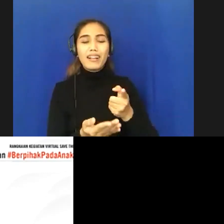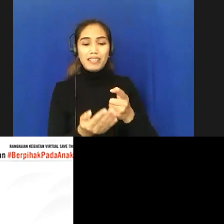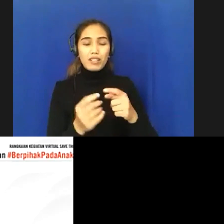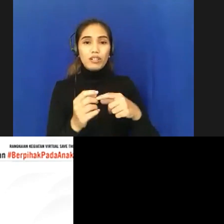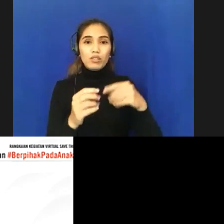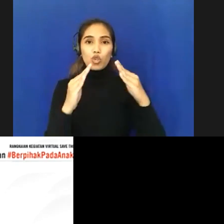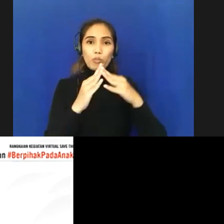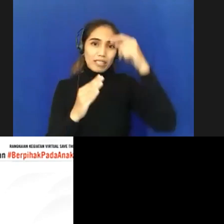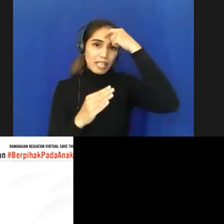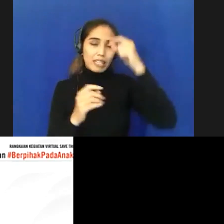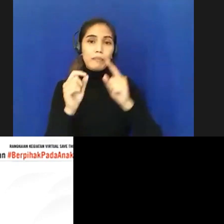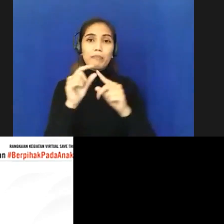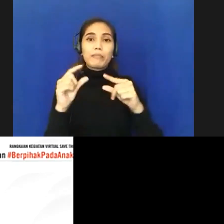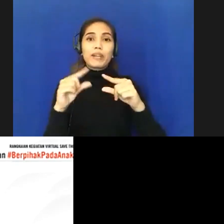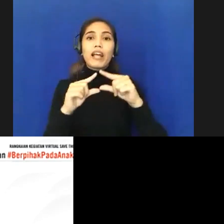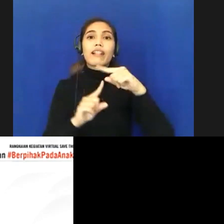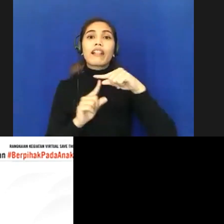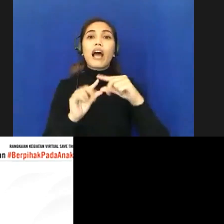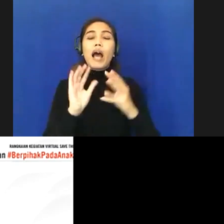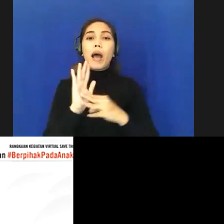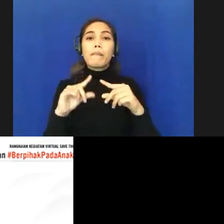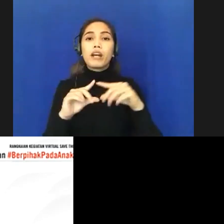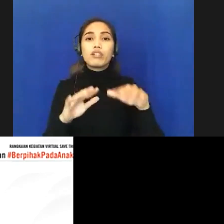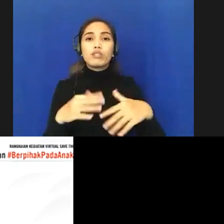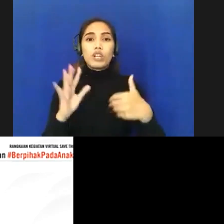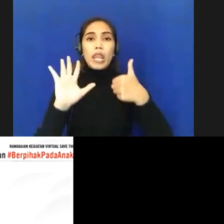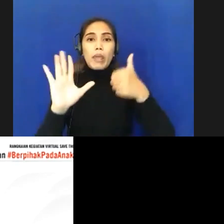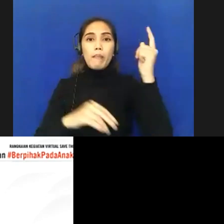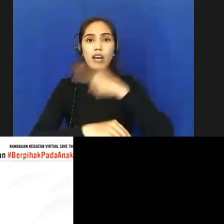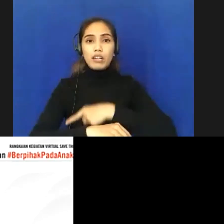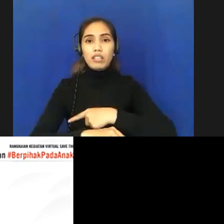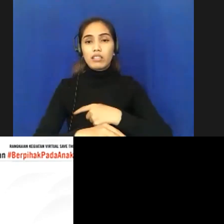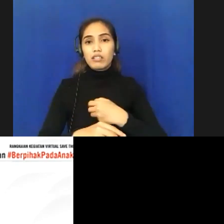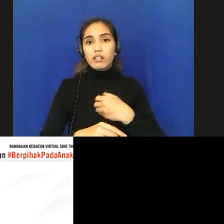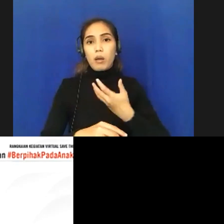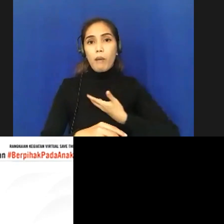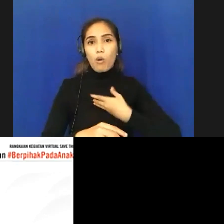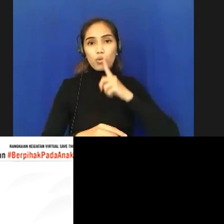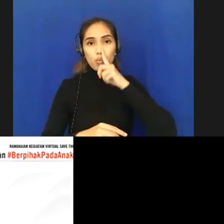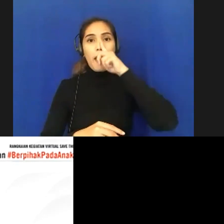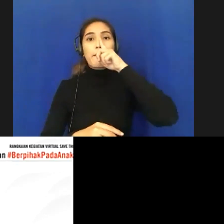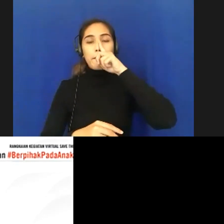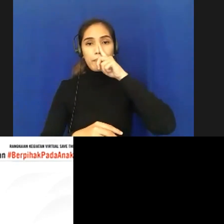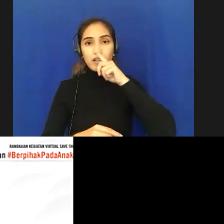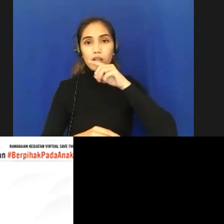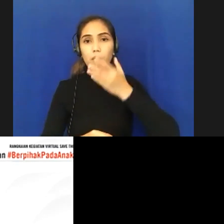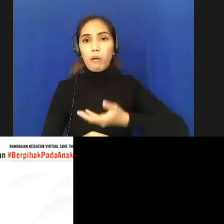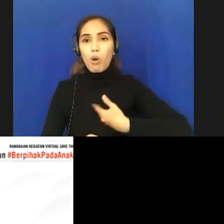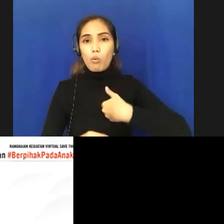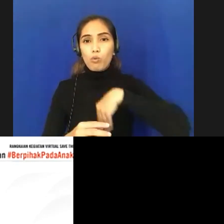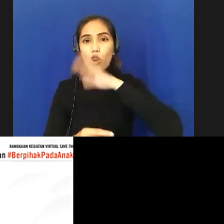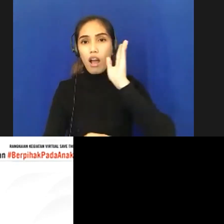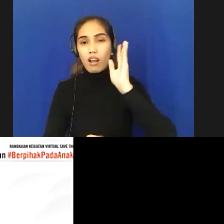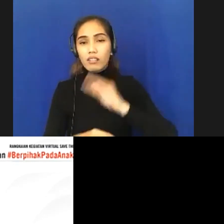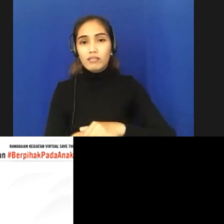dia mungkin baru 6 hari dia sudah bilang Pak Kadis boleh tidak saya ambil swab untuk saya segera pulang saya bilang Bapak